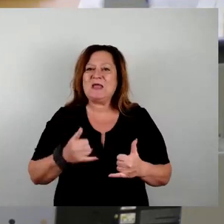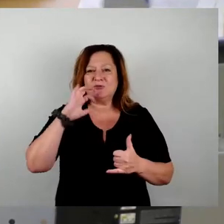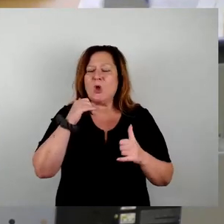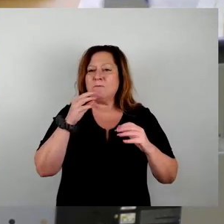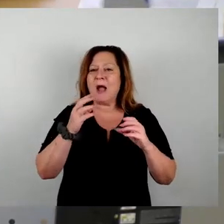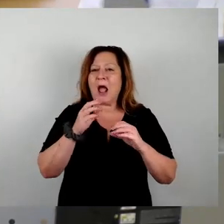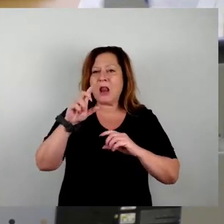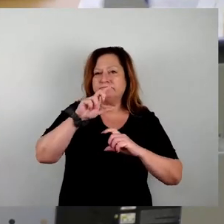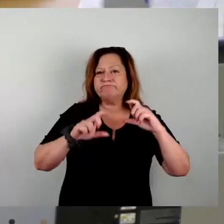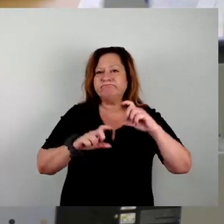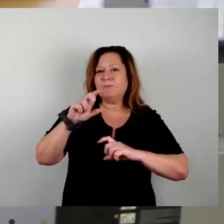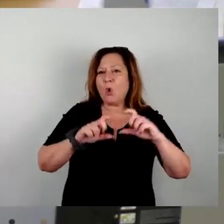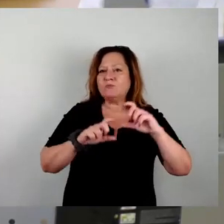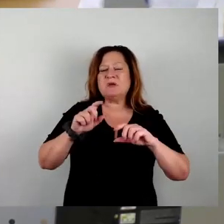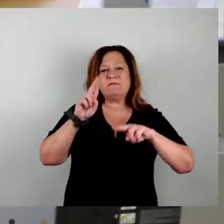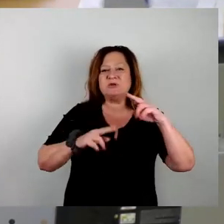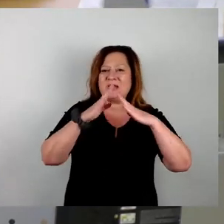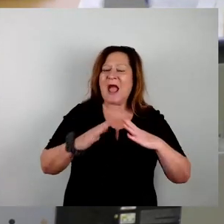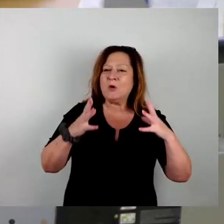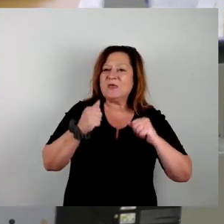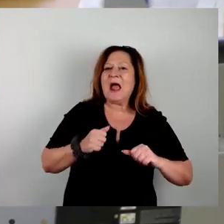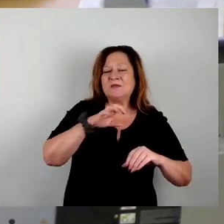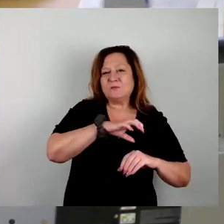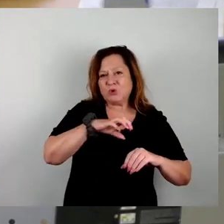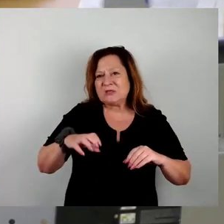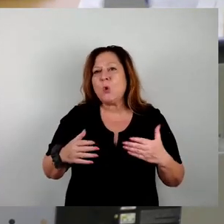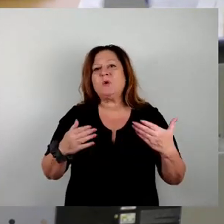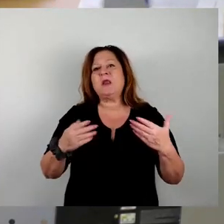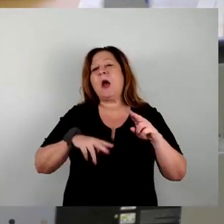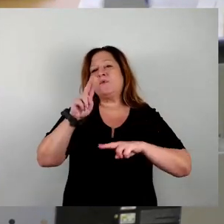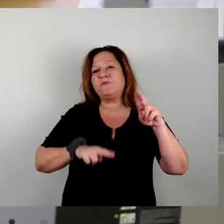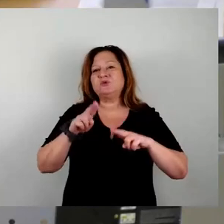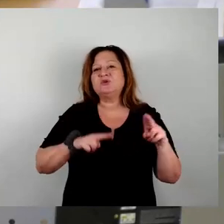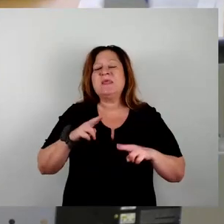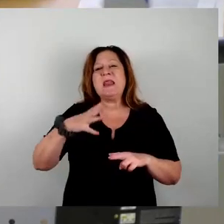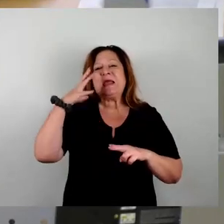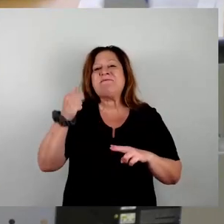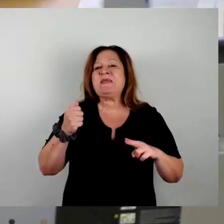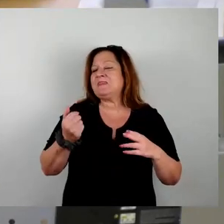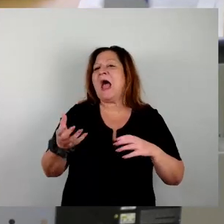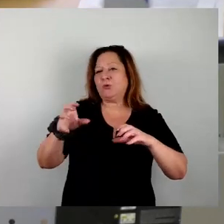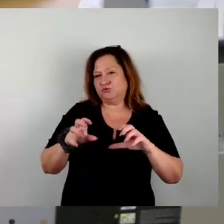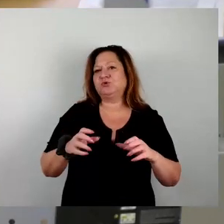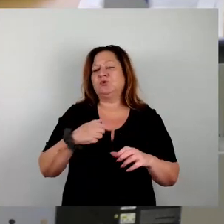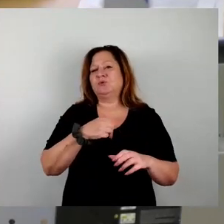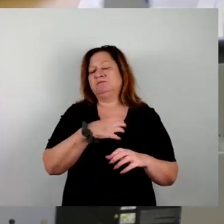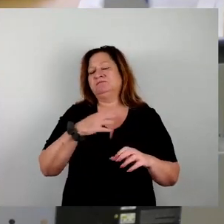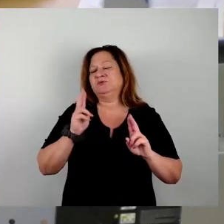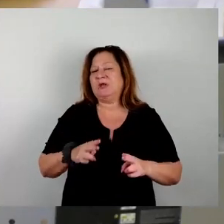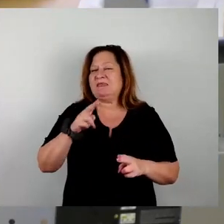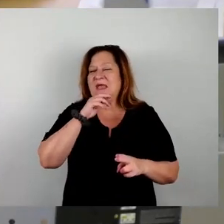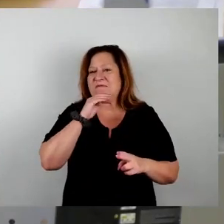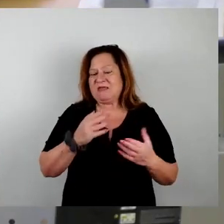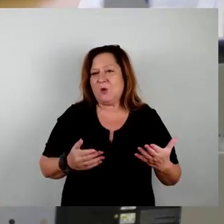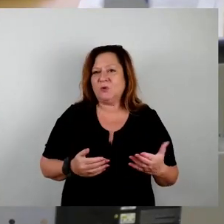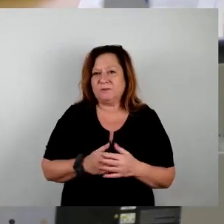verschiedene Haushaltspositionen und eben auch eine höhere Gewinnausschüttung der Stadtentwässerung. Dadurch wird das eben jetzt über die Jahre finanziert. Bis zu